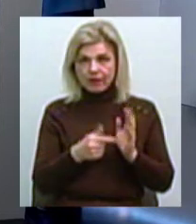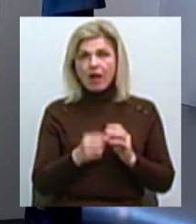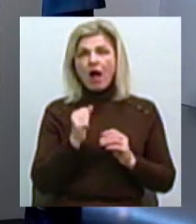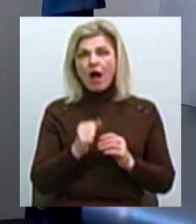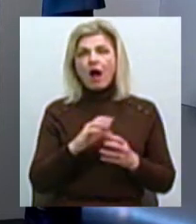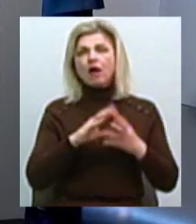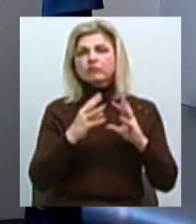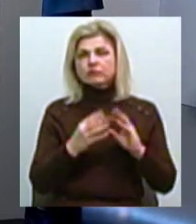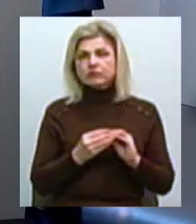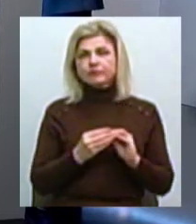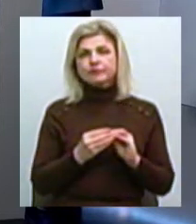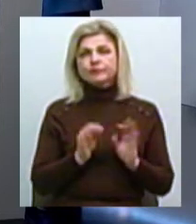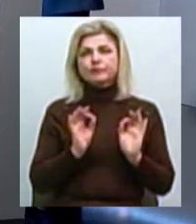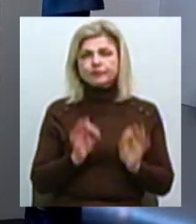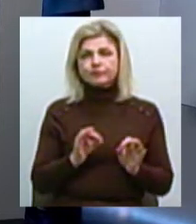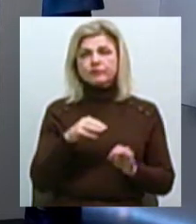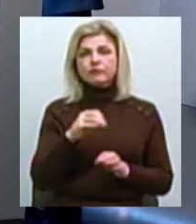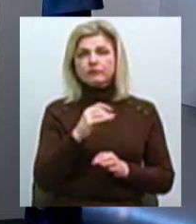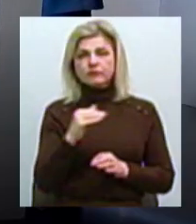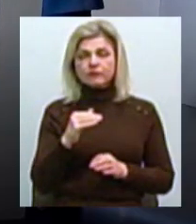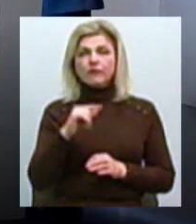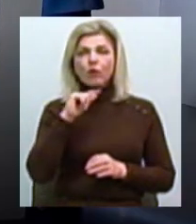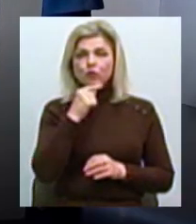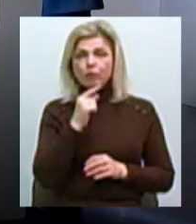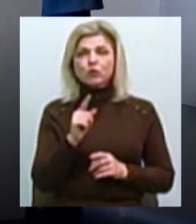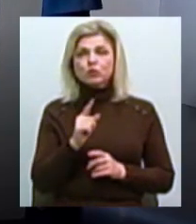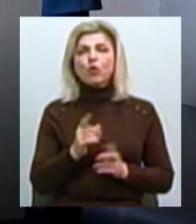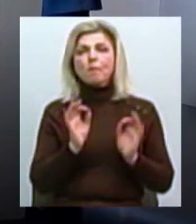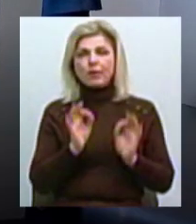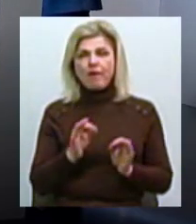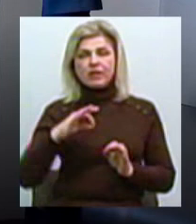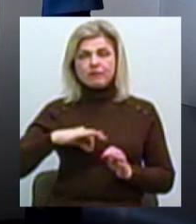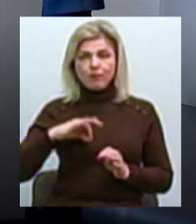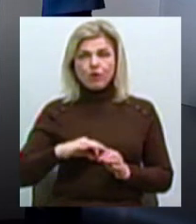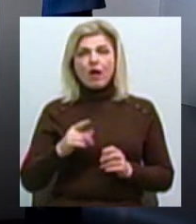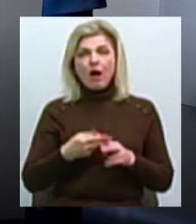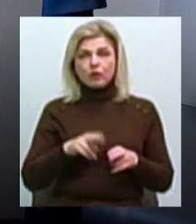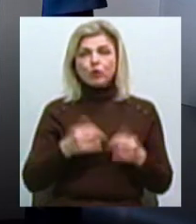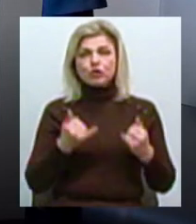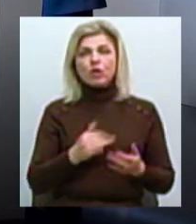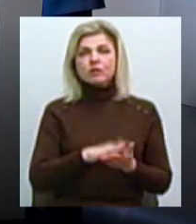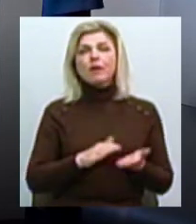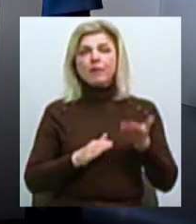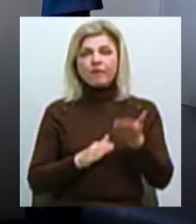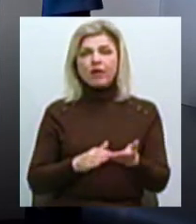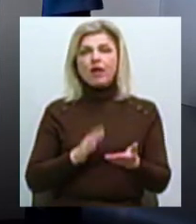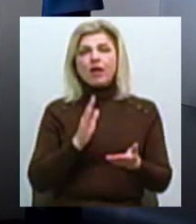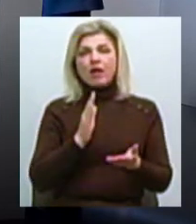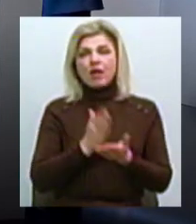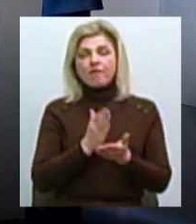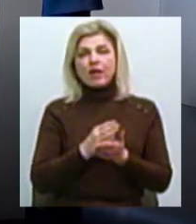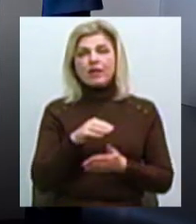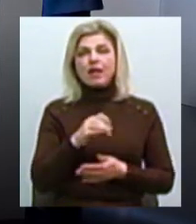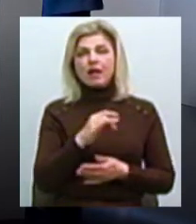уґрунтованим тарифом, тим тарифом економічно, який доцільно використовувати І який зараз поданий на розгляд НКРЄКП, являється